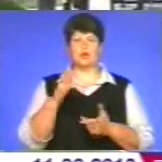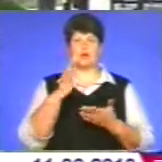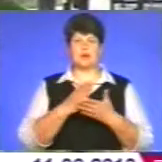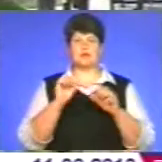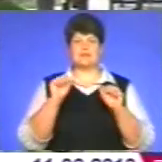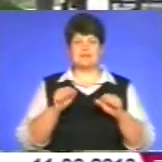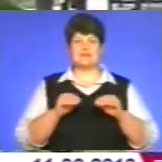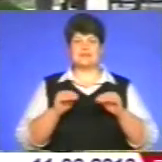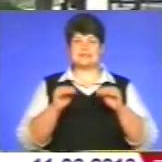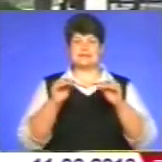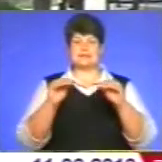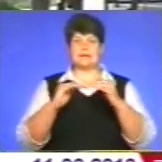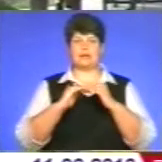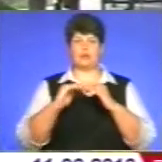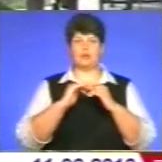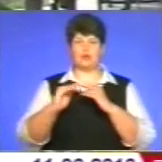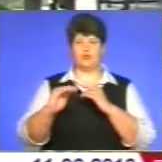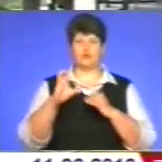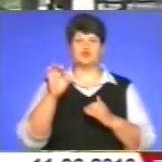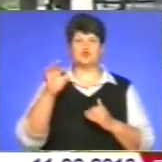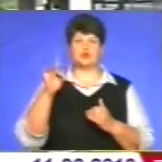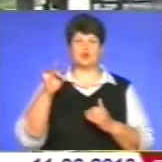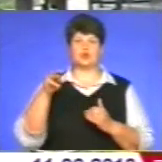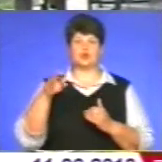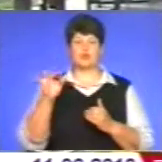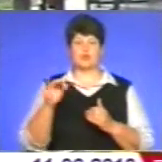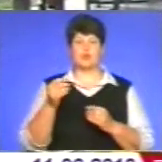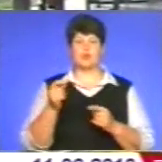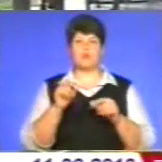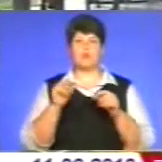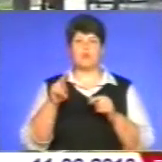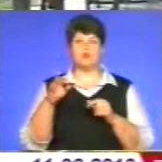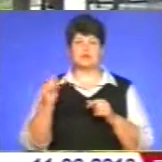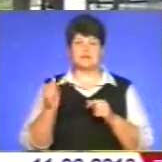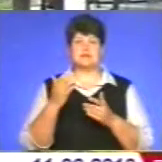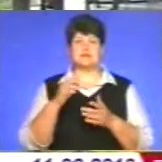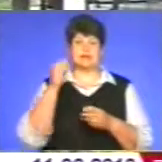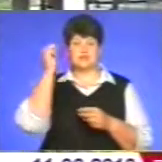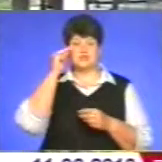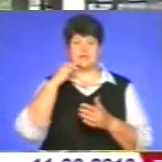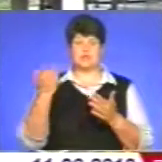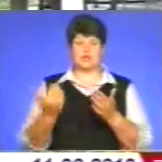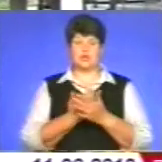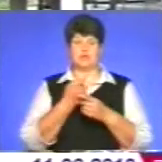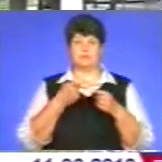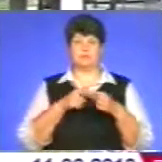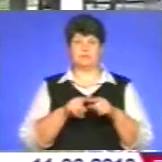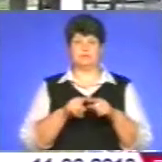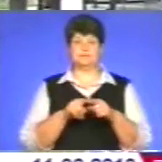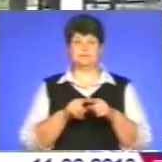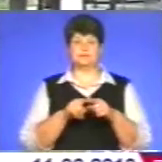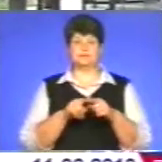засадити поле, сортовою полуницею, і навчитися новітнім технологіям інтенсивного вирощування полуниці,